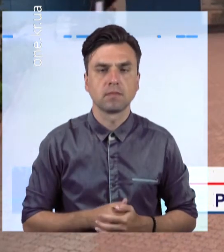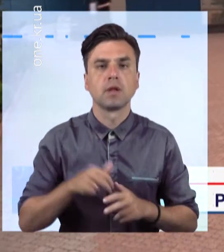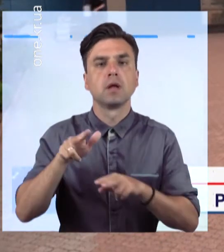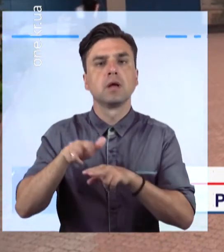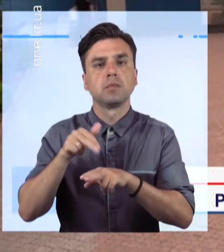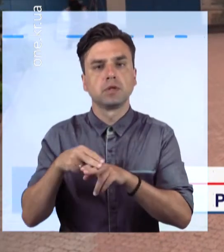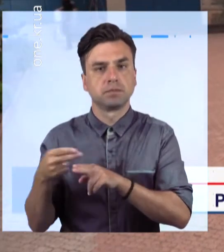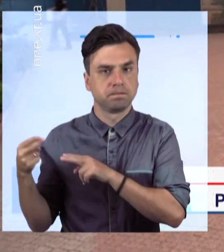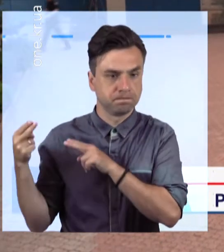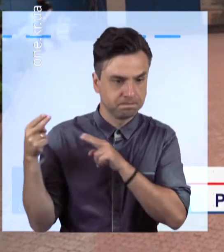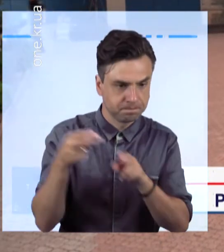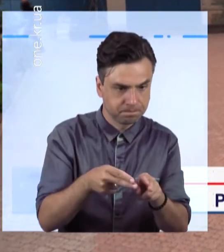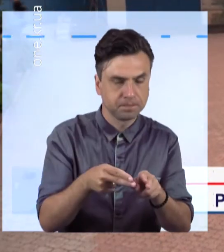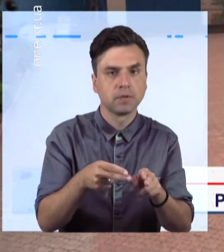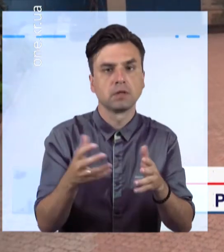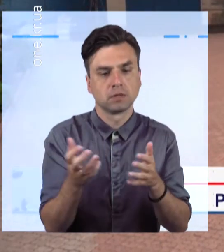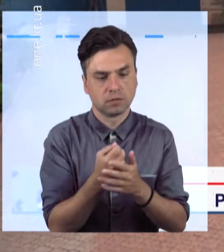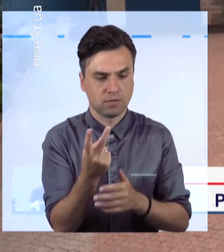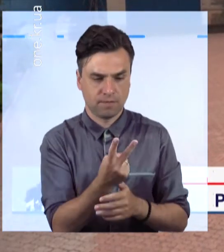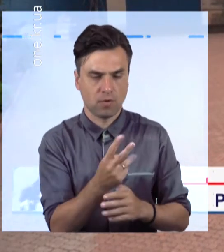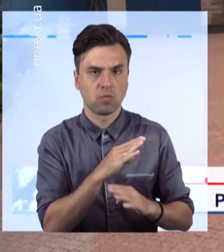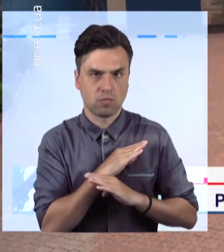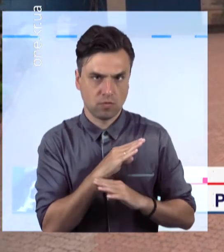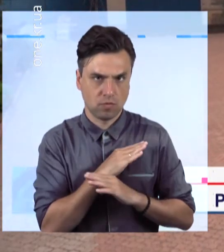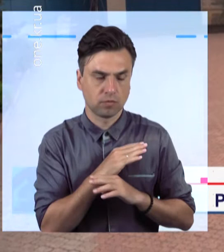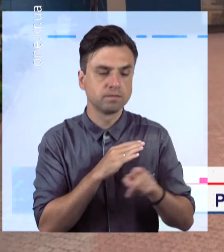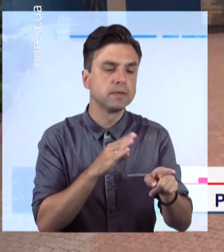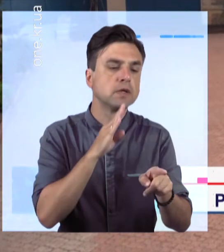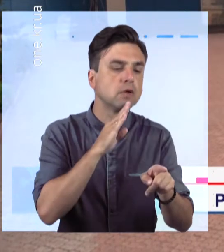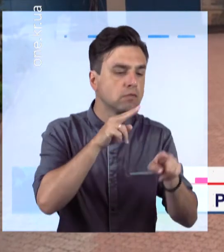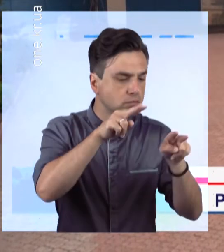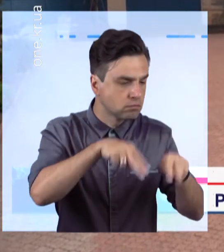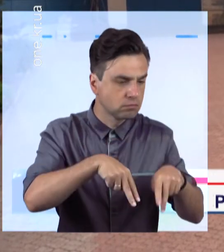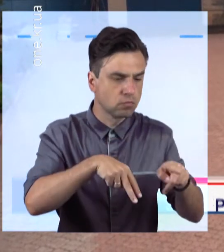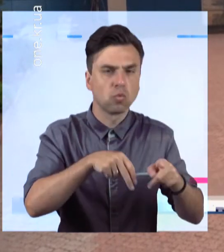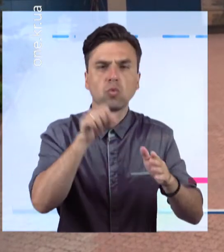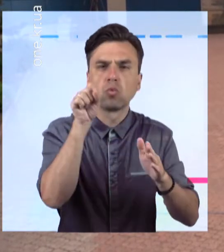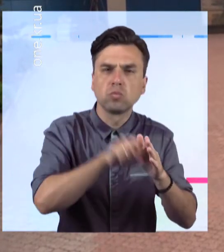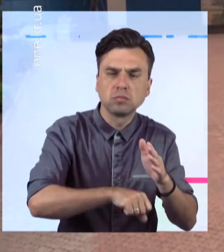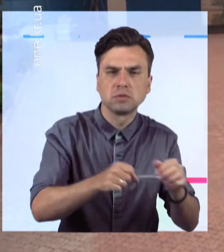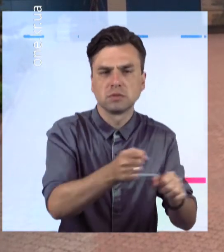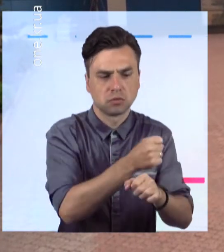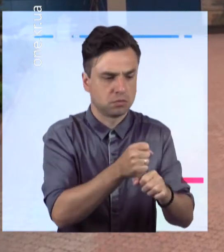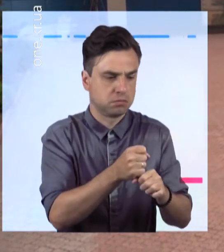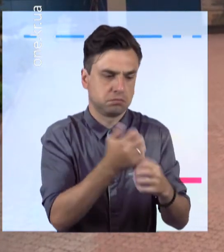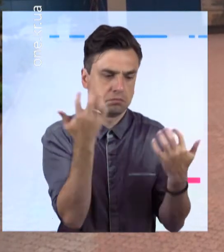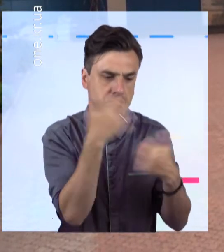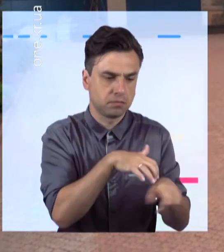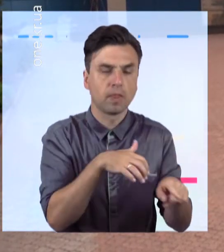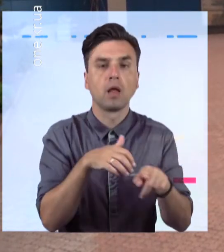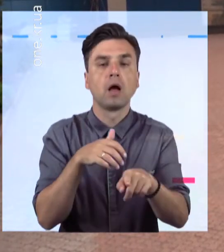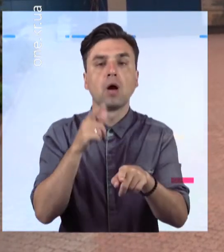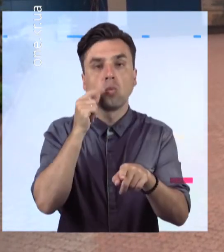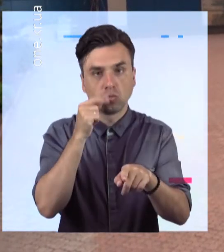оглянули тіла померлих. На тілі жінки явних хозник насильницької смерті виявлено не було, однак на тілі чоловіка в області грудей було